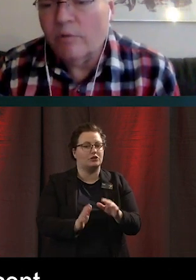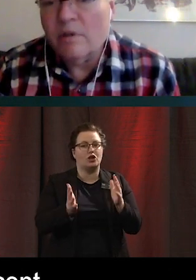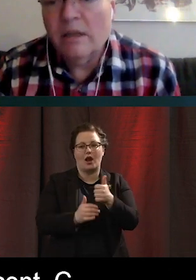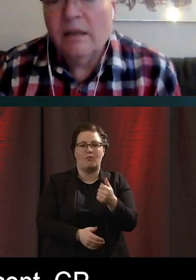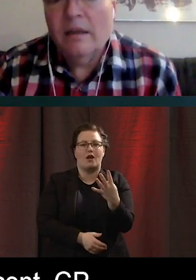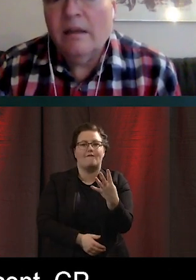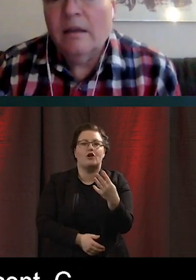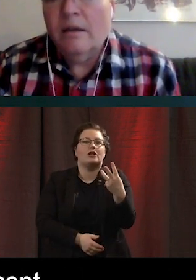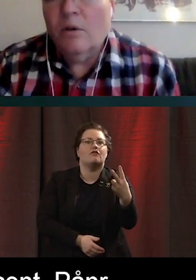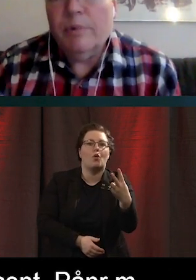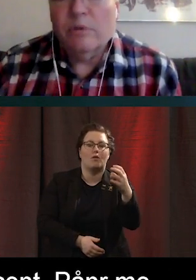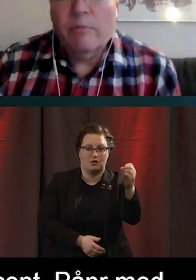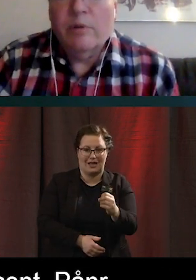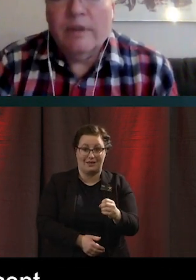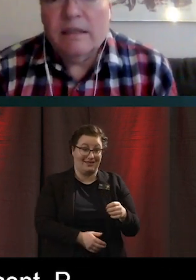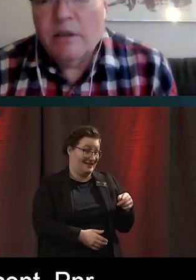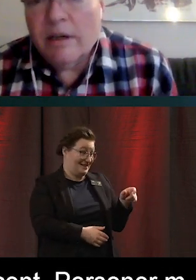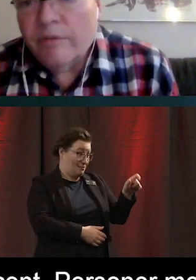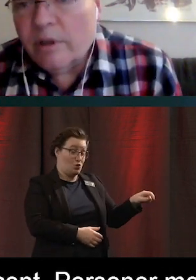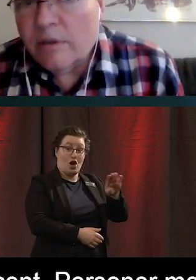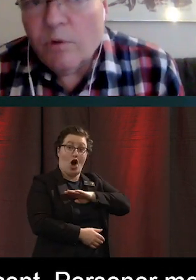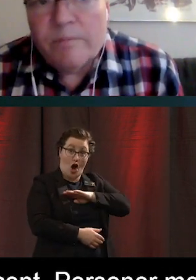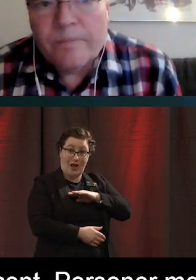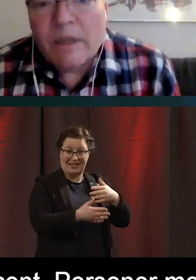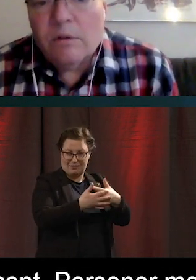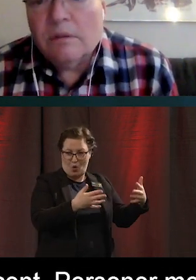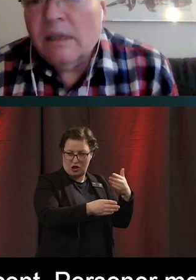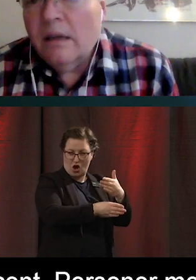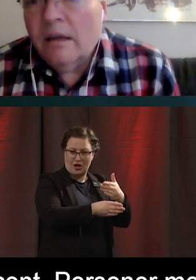32. Och personer med utvecklingsstörning, 42.